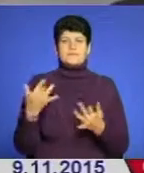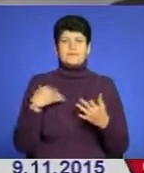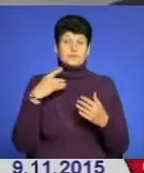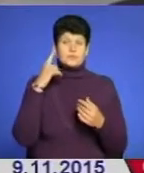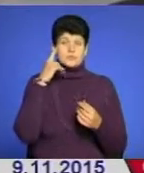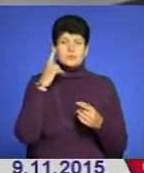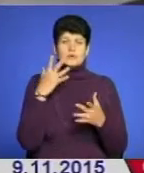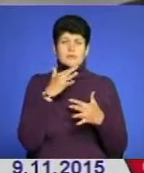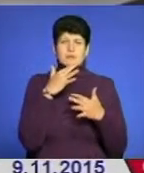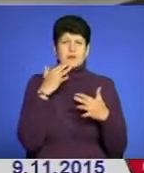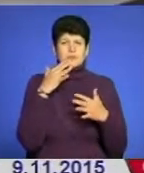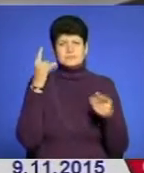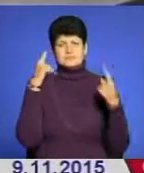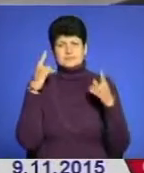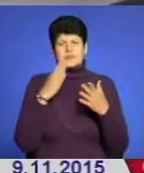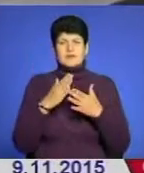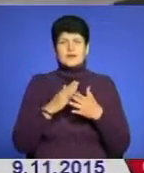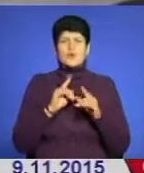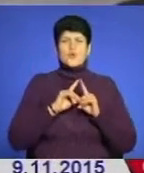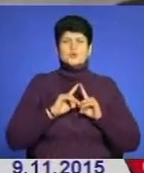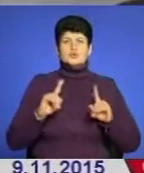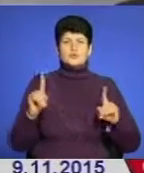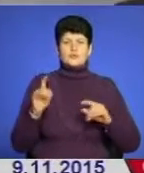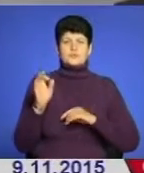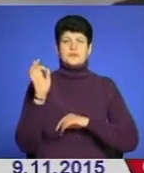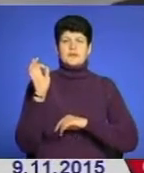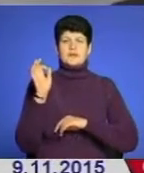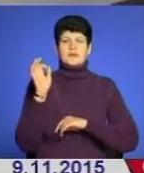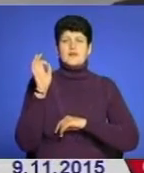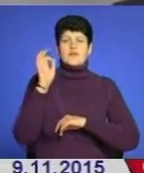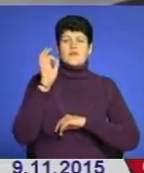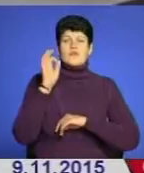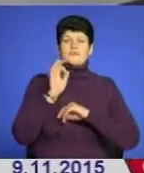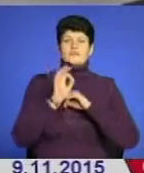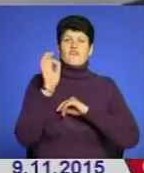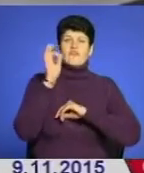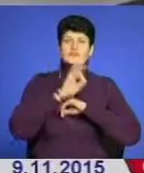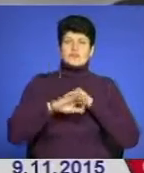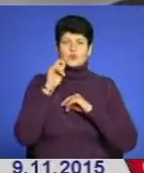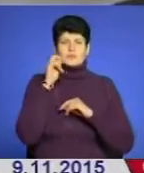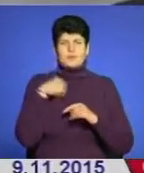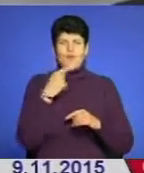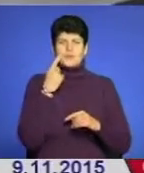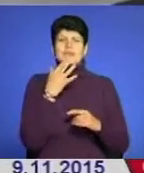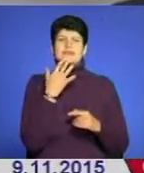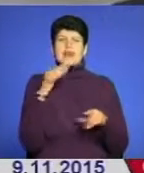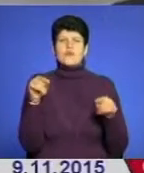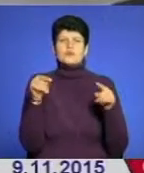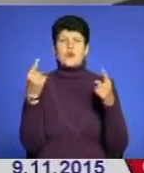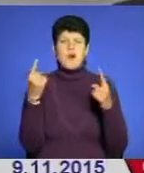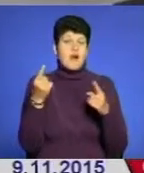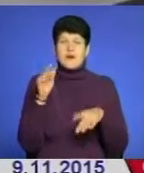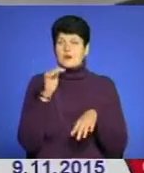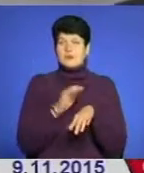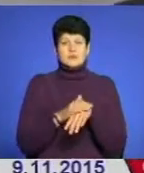багато є бутафорії, особливо в західній Україні. Ми себе величаємо як п'ємонтом національного відродження, але дуже часто наші